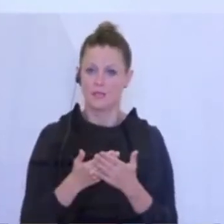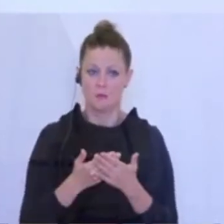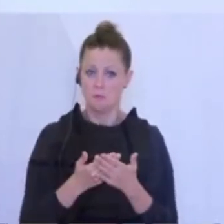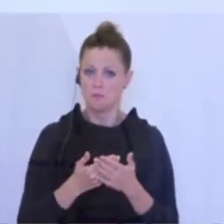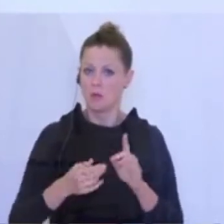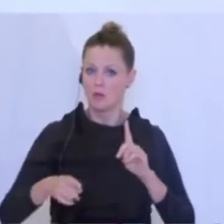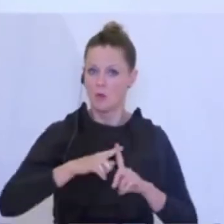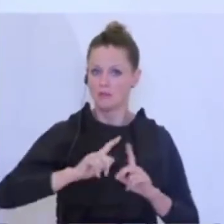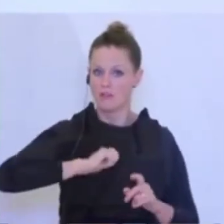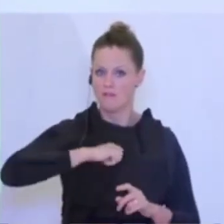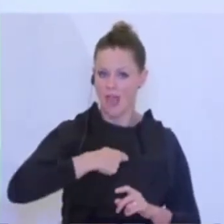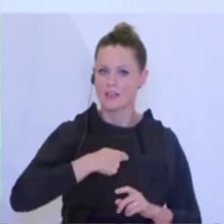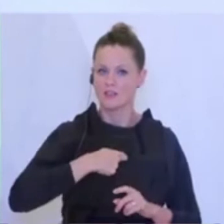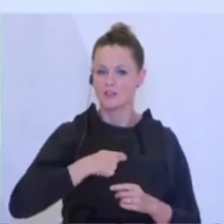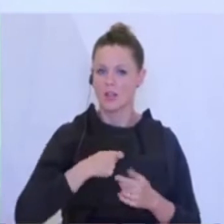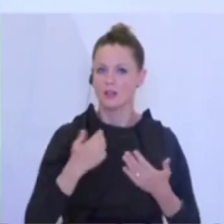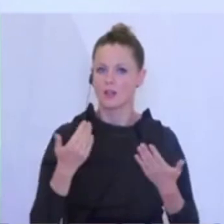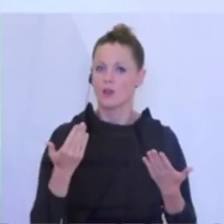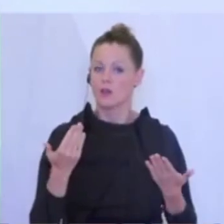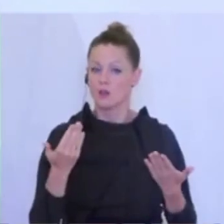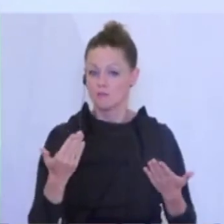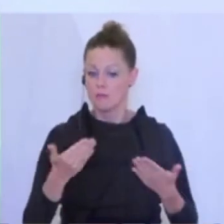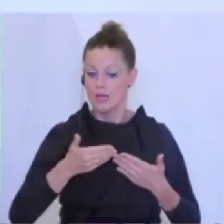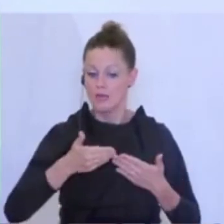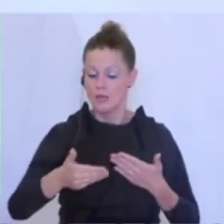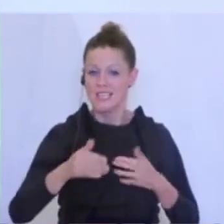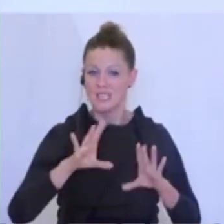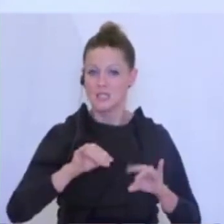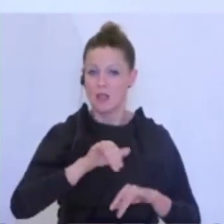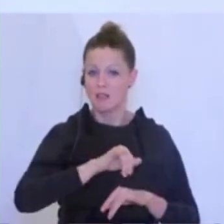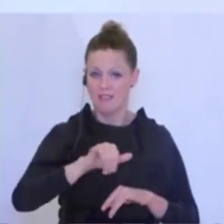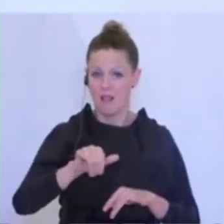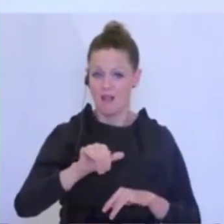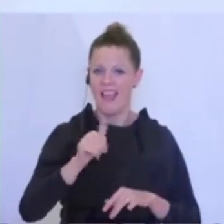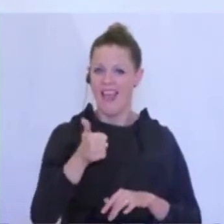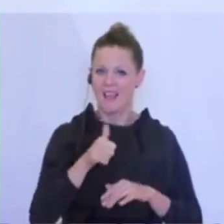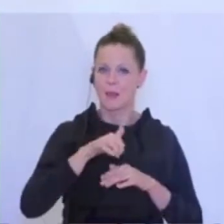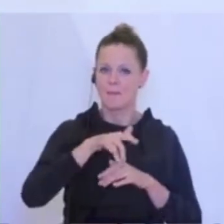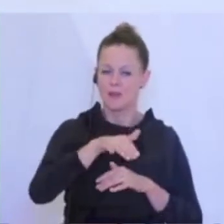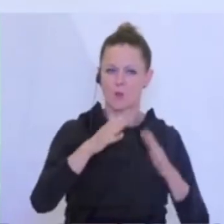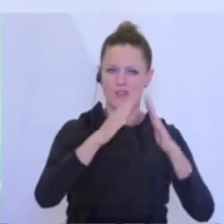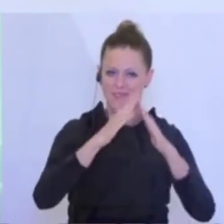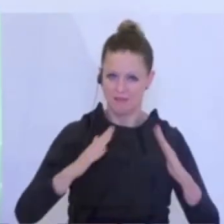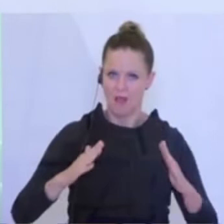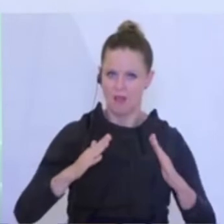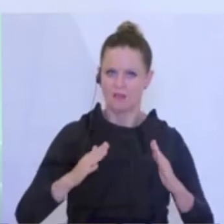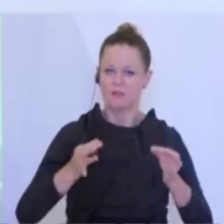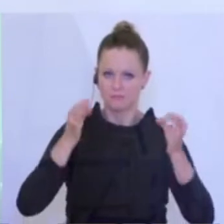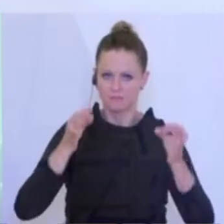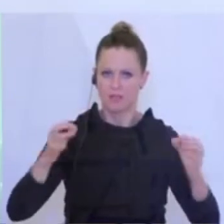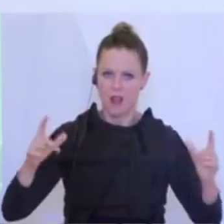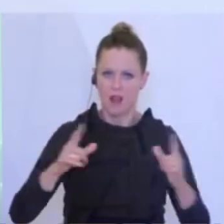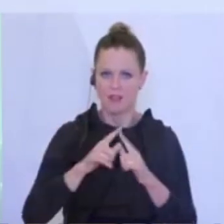wirklich zuversichtlich, dass wir in unserem 10-Jahres-Vorhaben diese eine Million Dächer mit den entsprechenden Leistungen